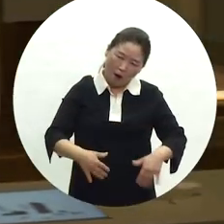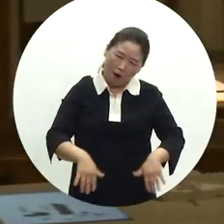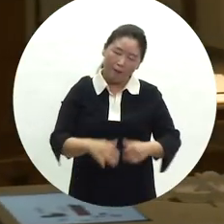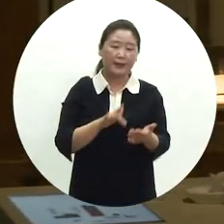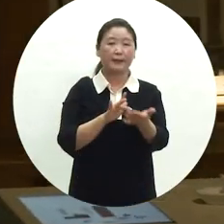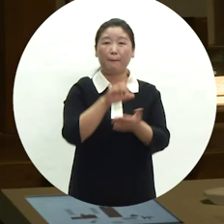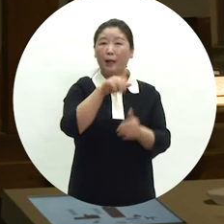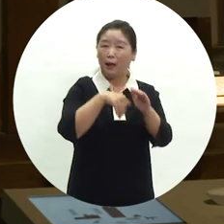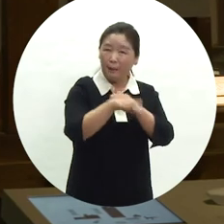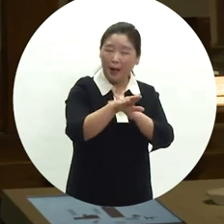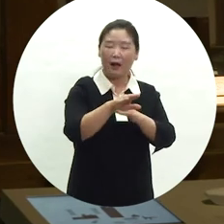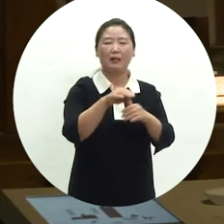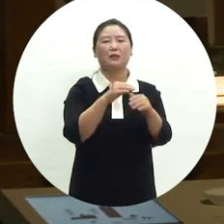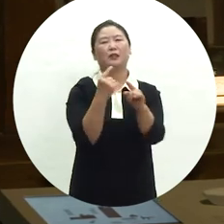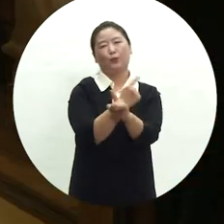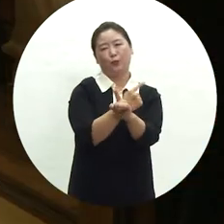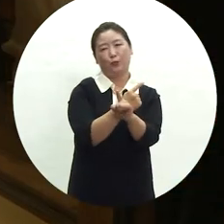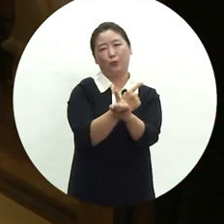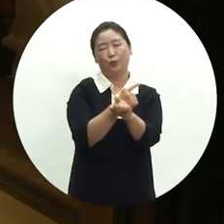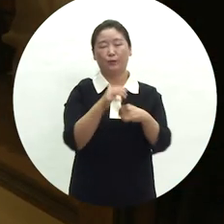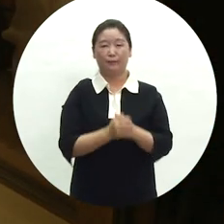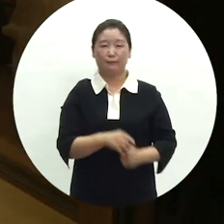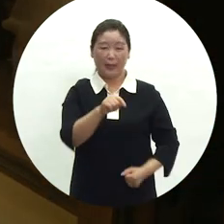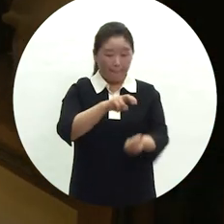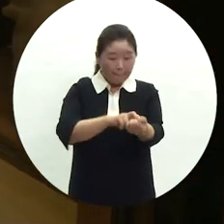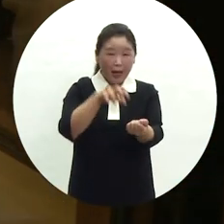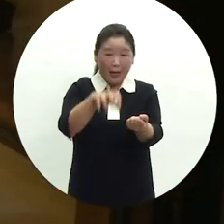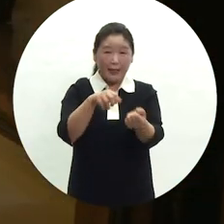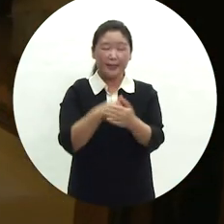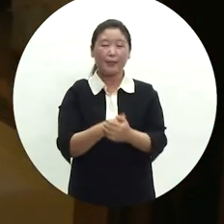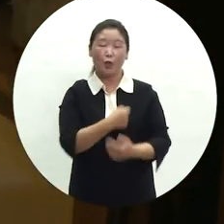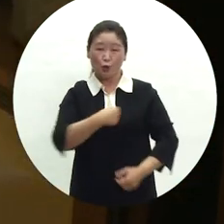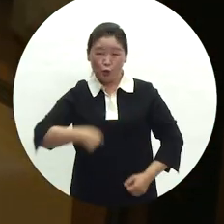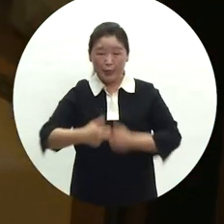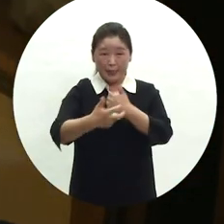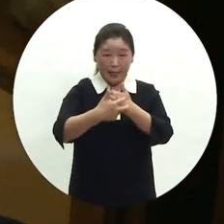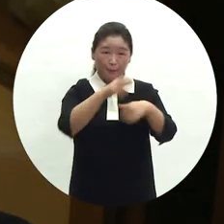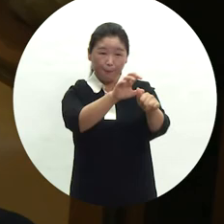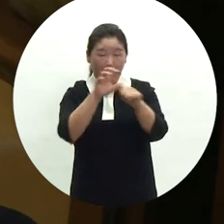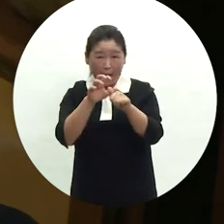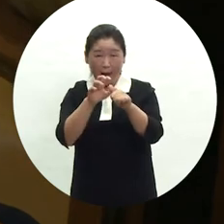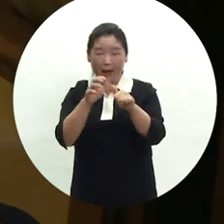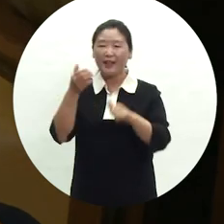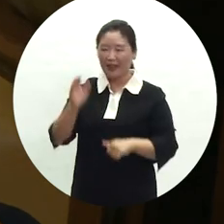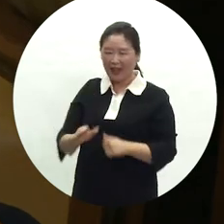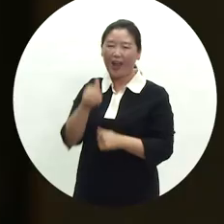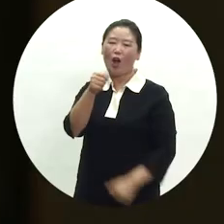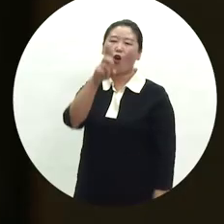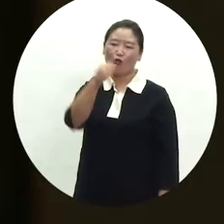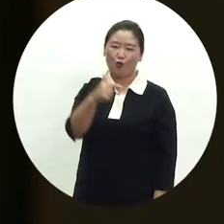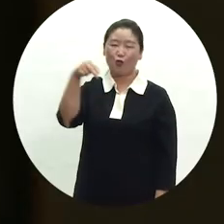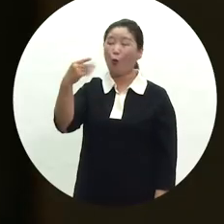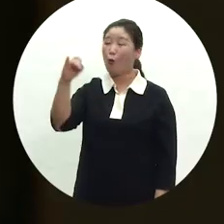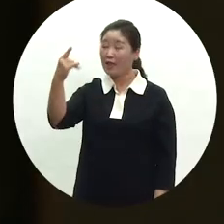약방에서 치료하였습니다. 한약방에서는 주로 중국의 의학서를 참고하였지만 허준의